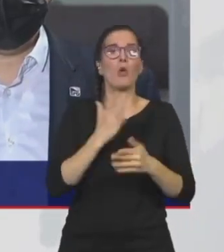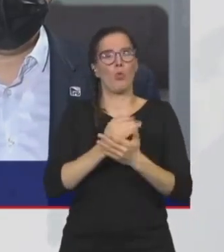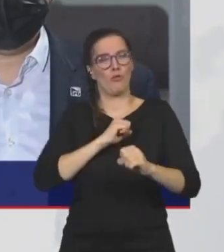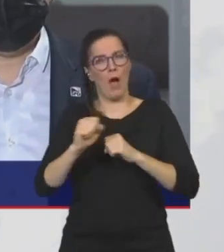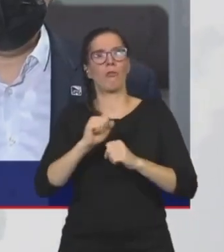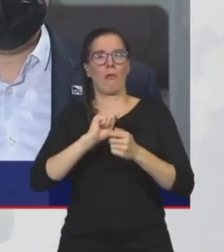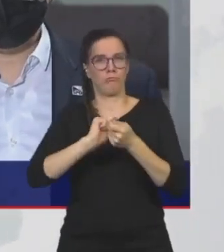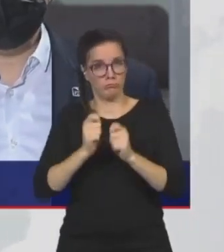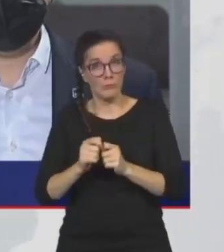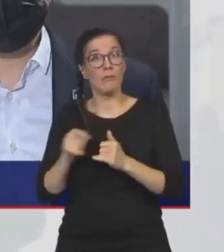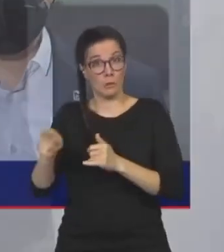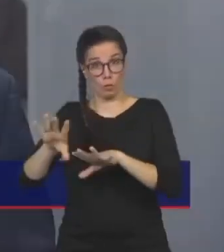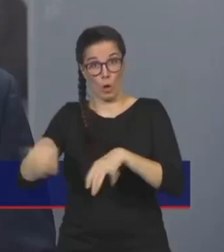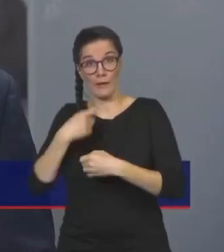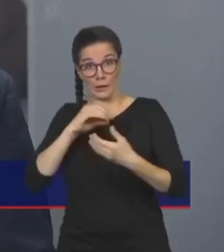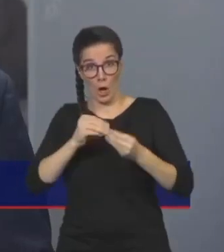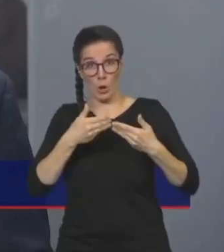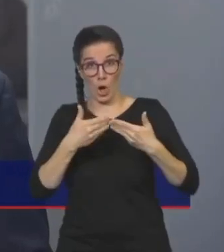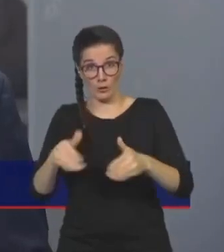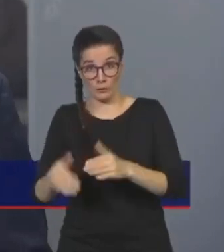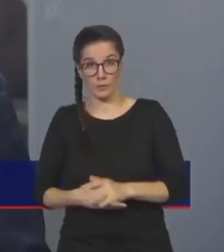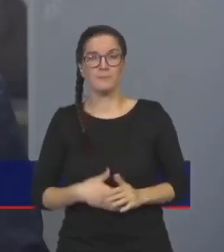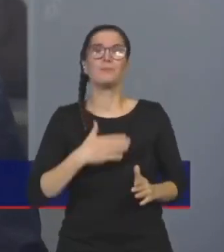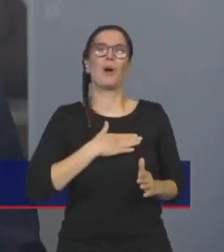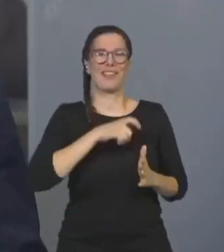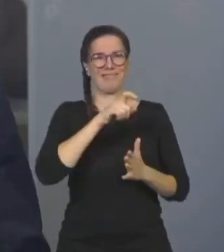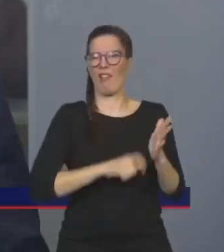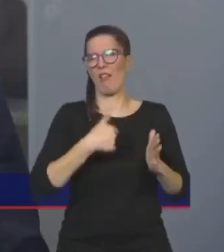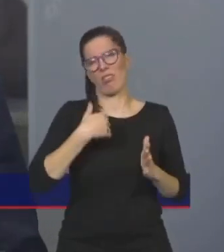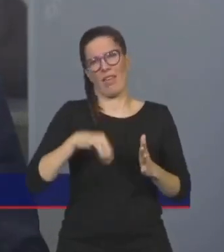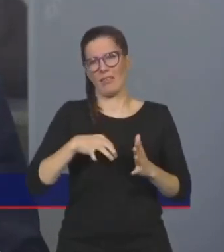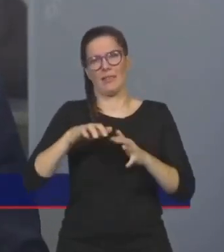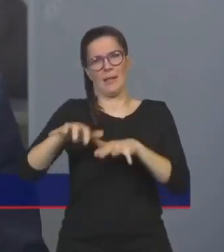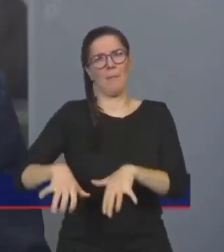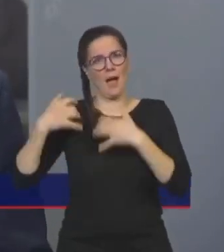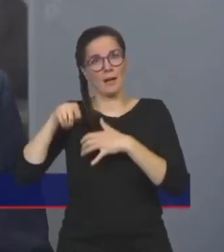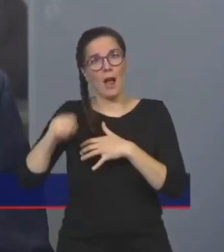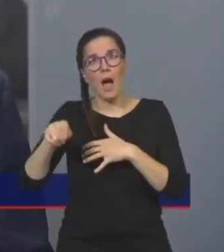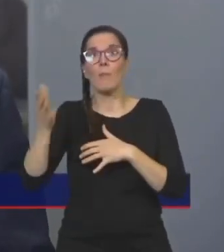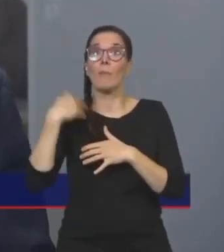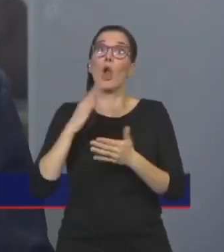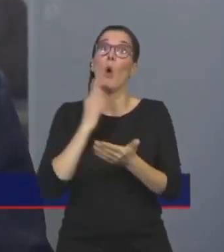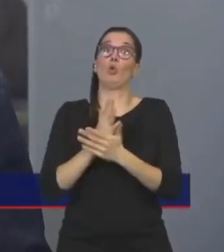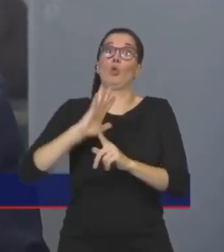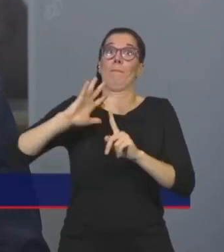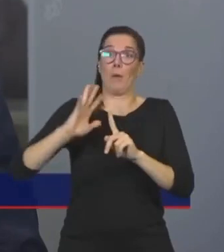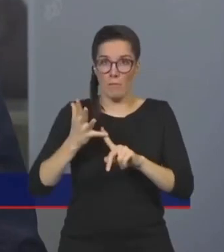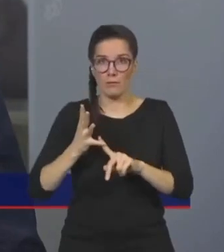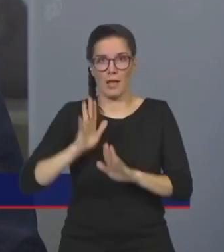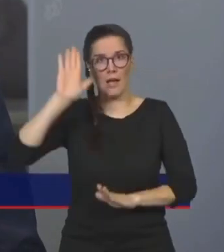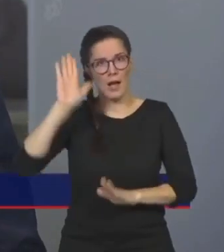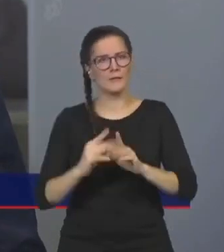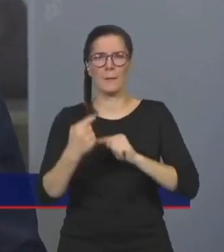maloobchodů? Tak, hnutí SPD bylo jedinou stranou parlamentu, která již po páté hlasovala